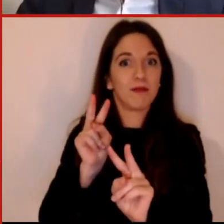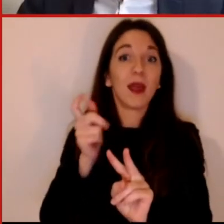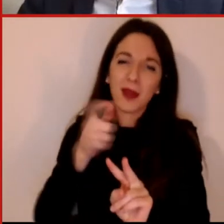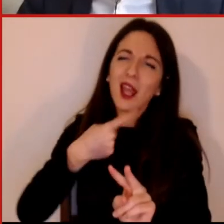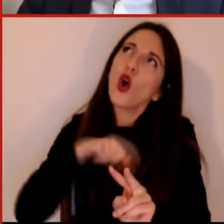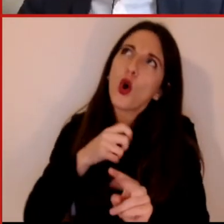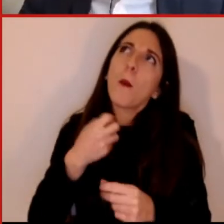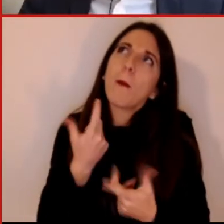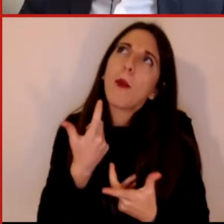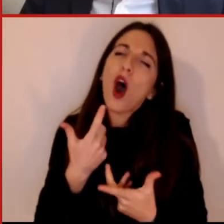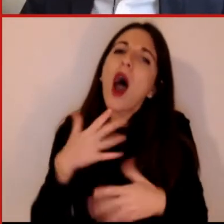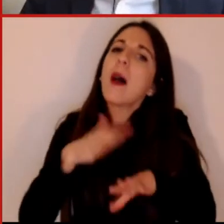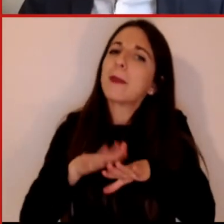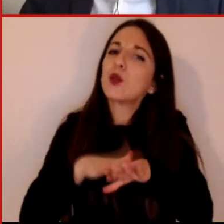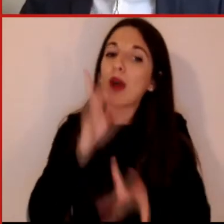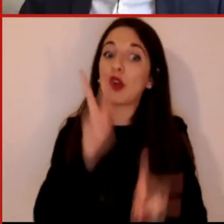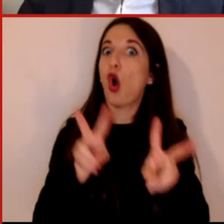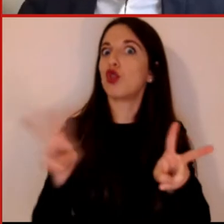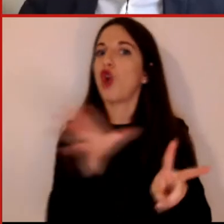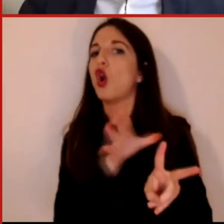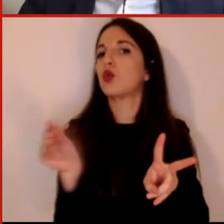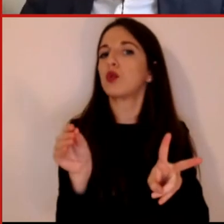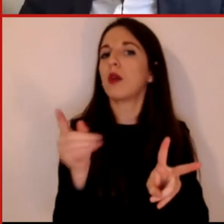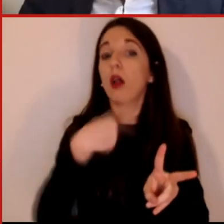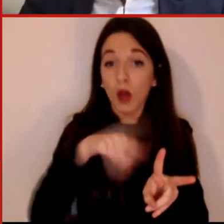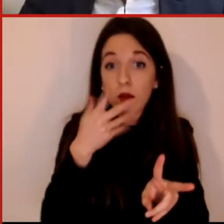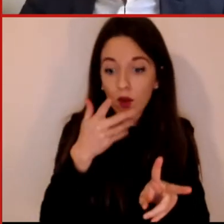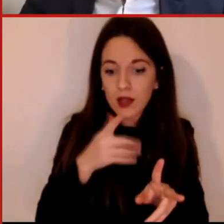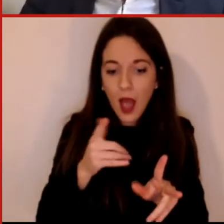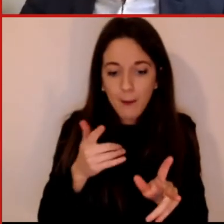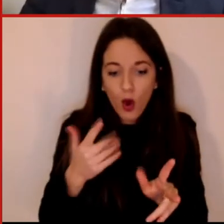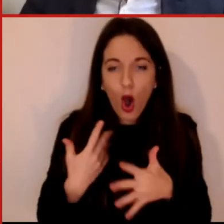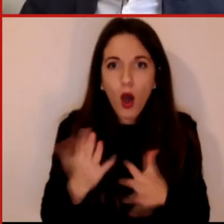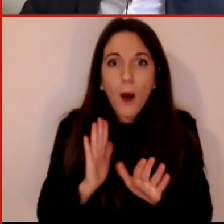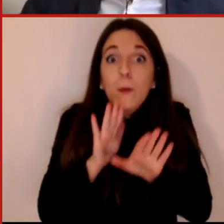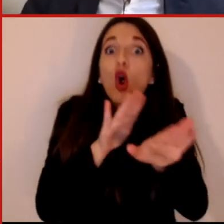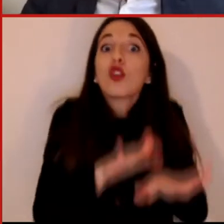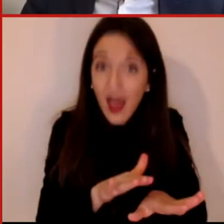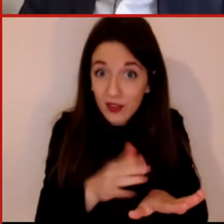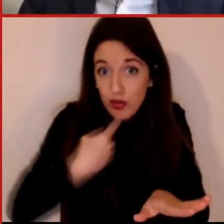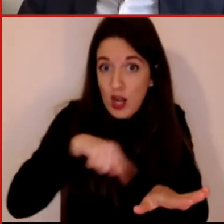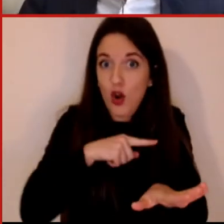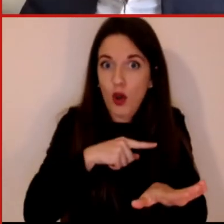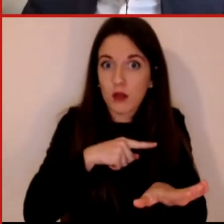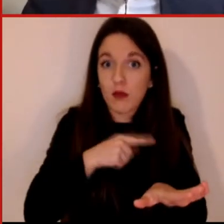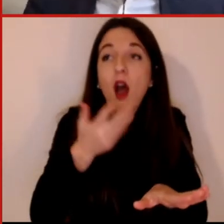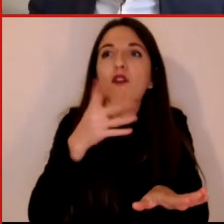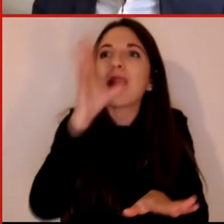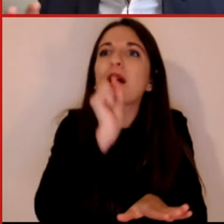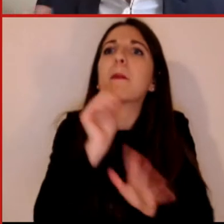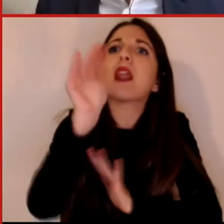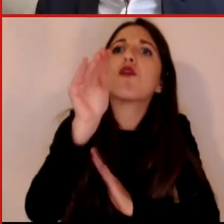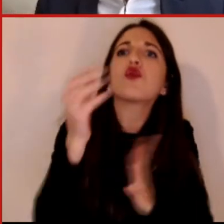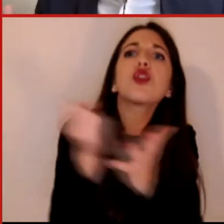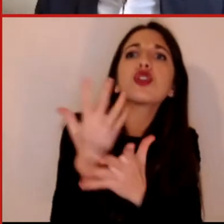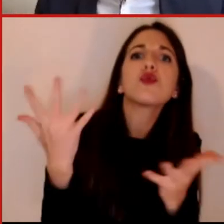noi vogliamo proteggerci, vogliamo capire cosa ci succederà e quindi la cosa migliore è qual è la forma in